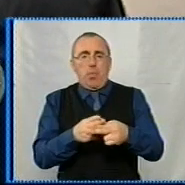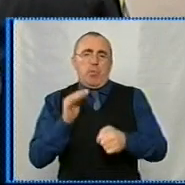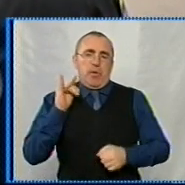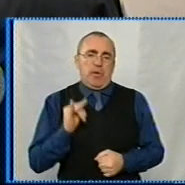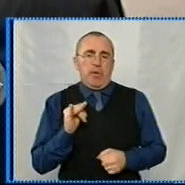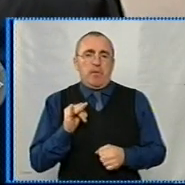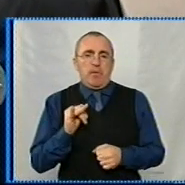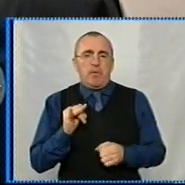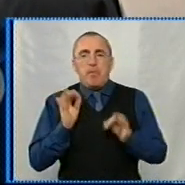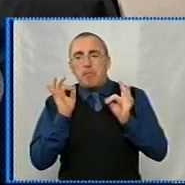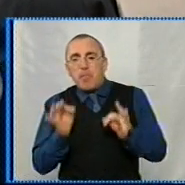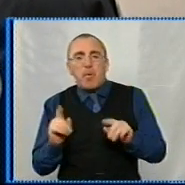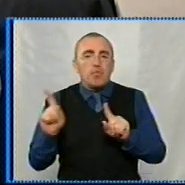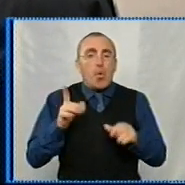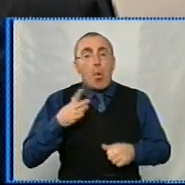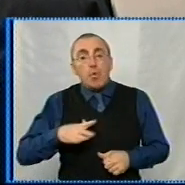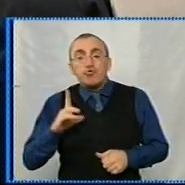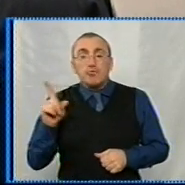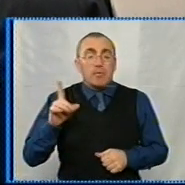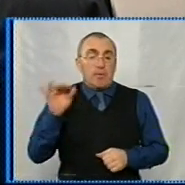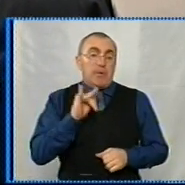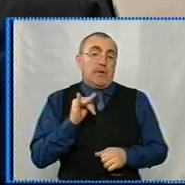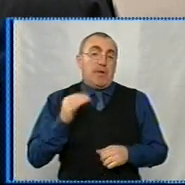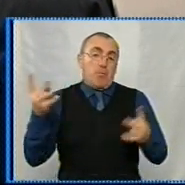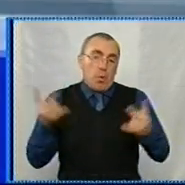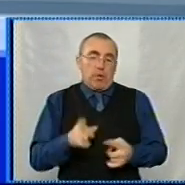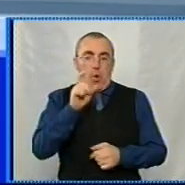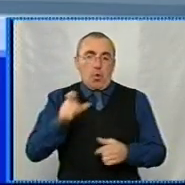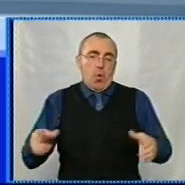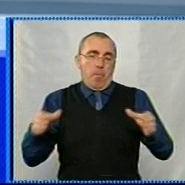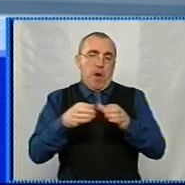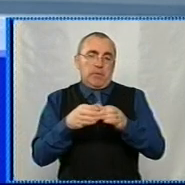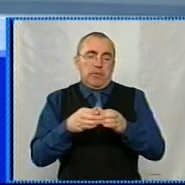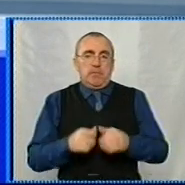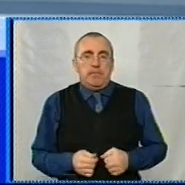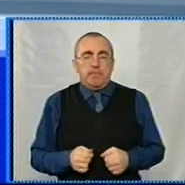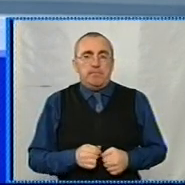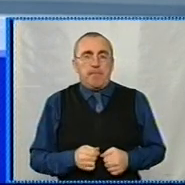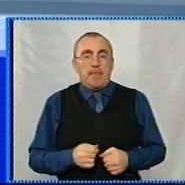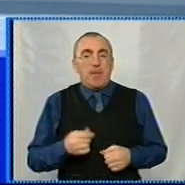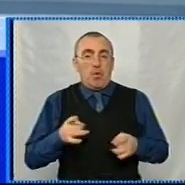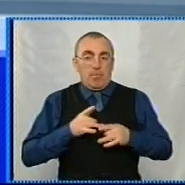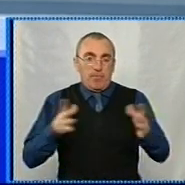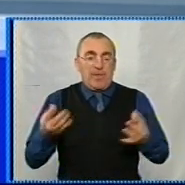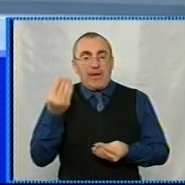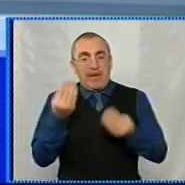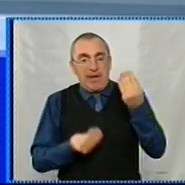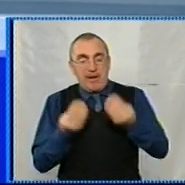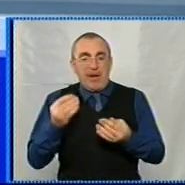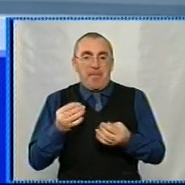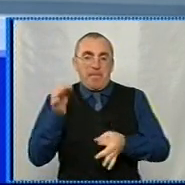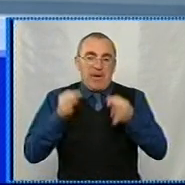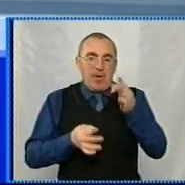виправдовувати ті очікування, а також потреби громади. Новорічної різдвяні іграшки з природних